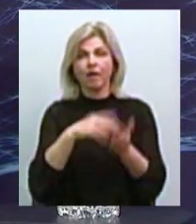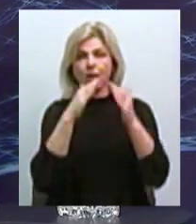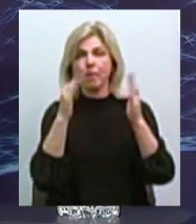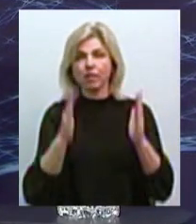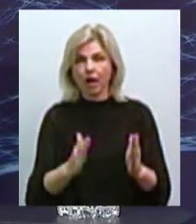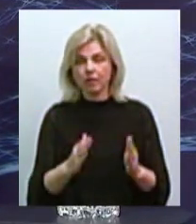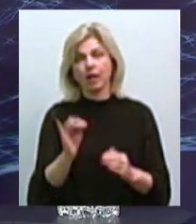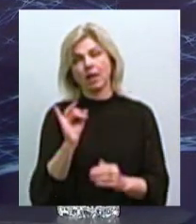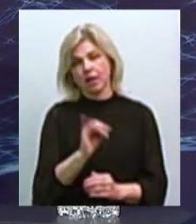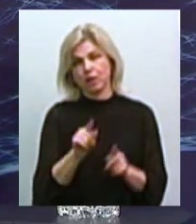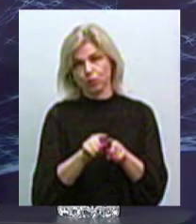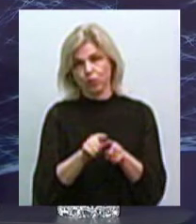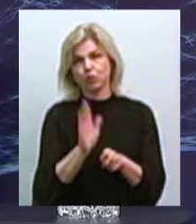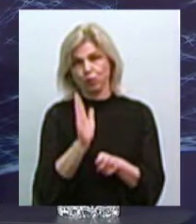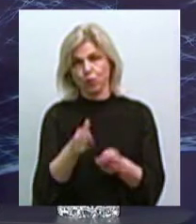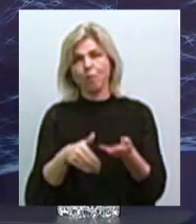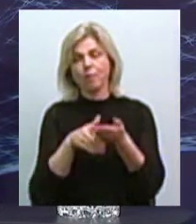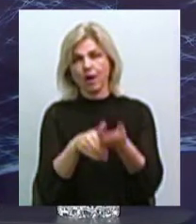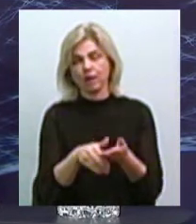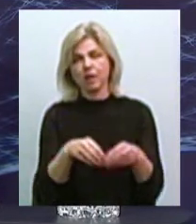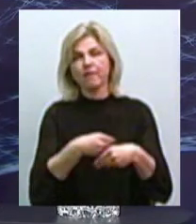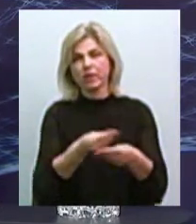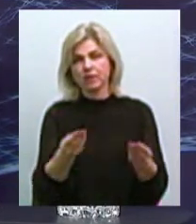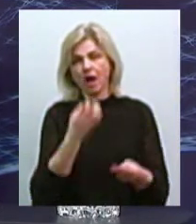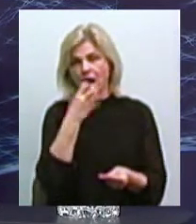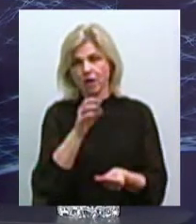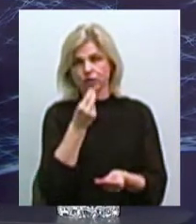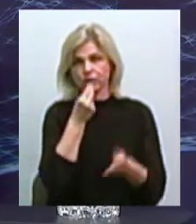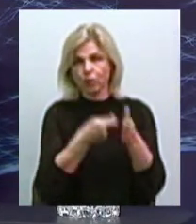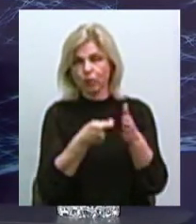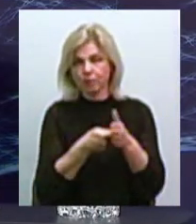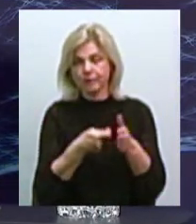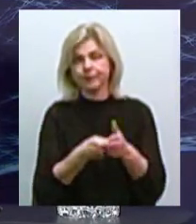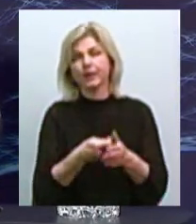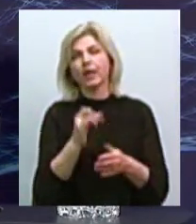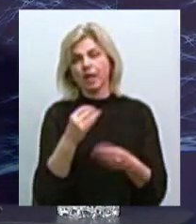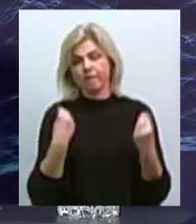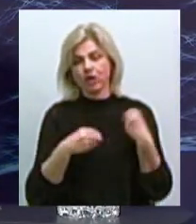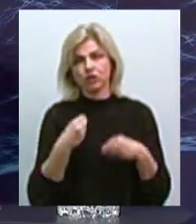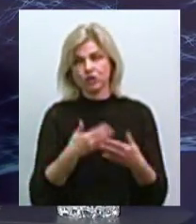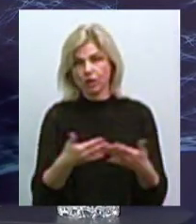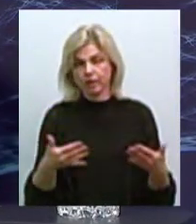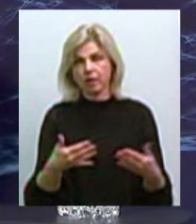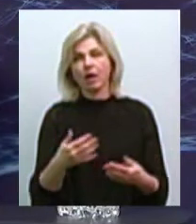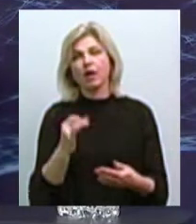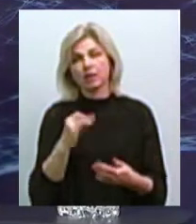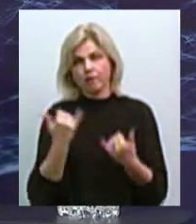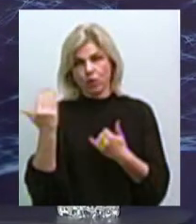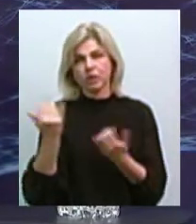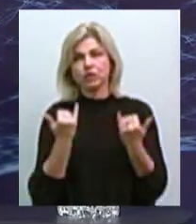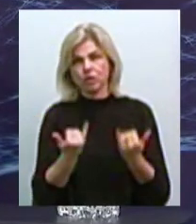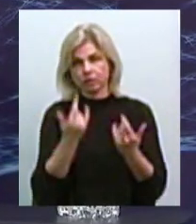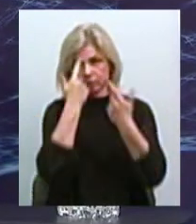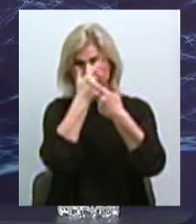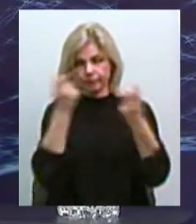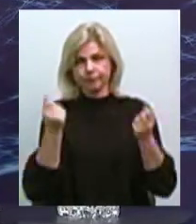теж будуть допомагати в видачі гарячої їжі, в тому числі і речей. Вони зараз об'являють